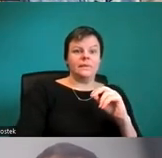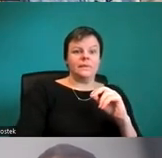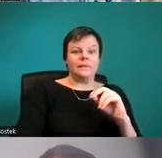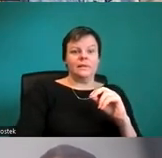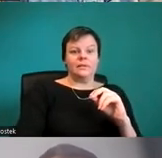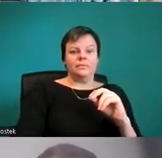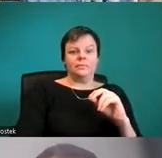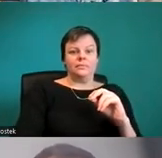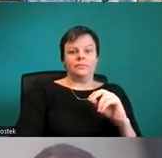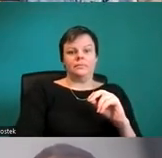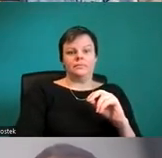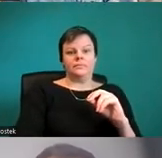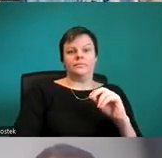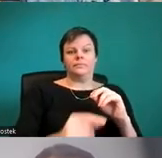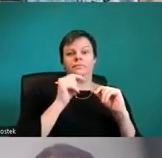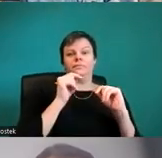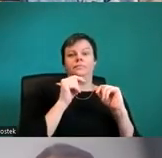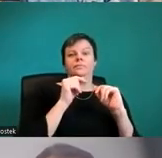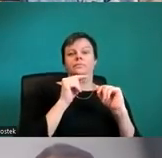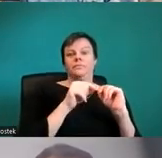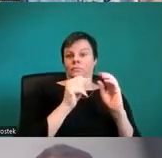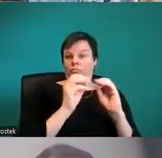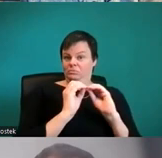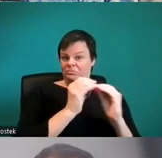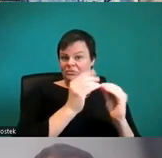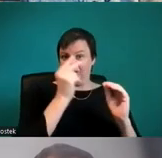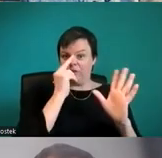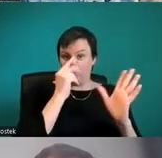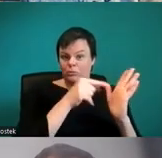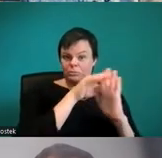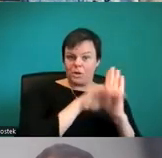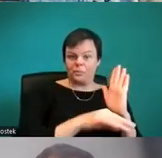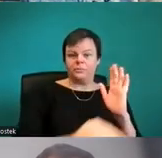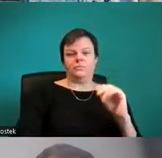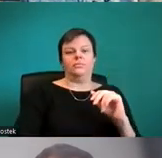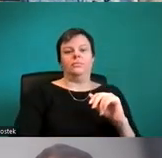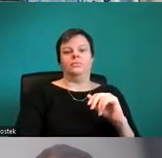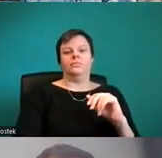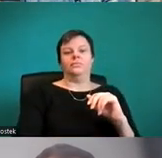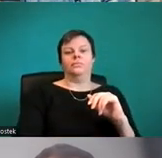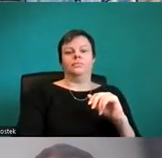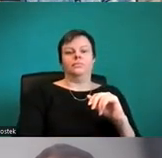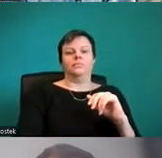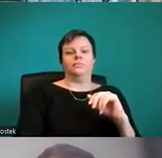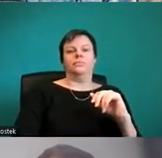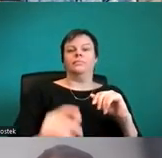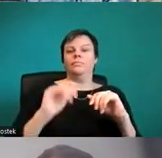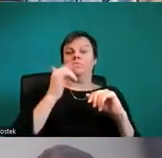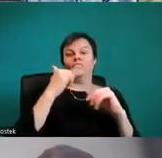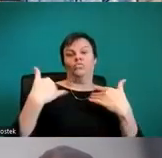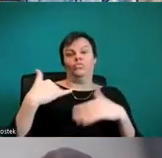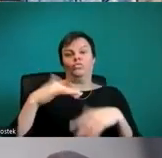Access4, aber nur für Word. Bei PowerPoint gibt es auch ein Add-in, das nennt sich CommonLook.